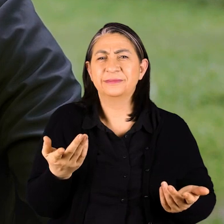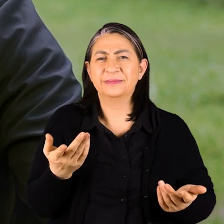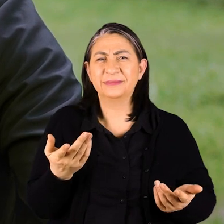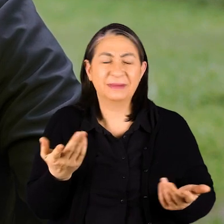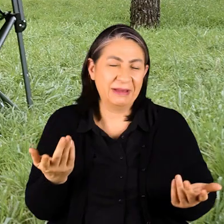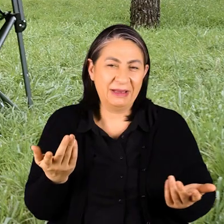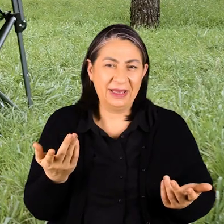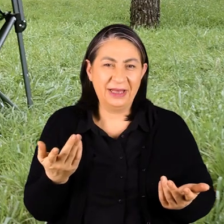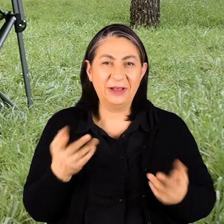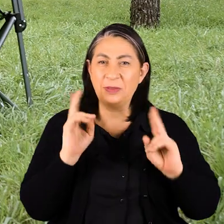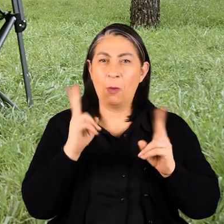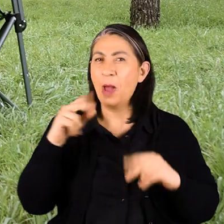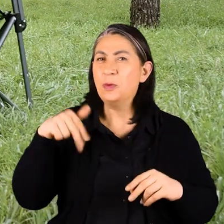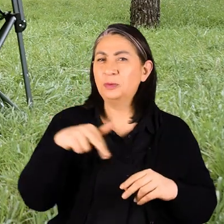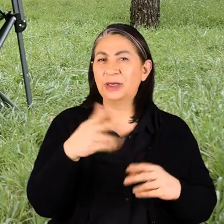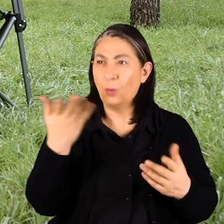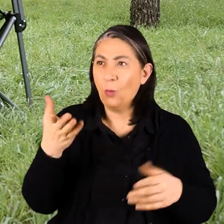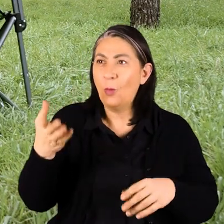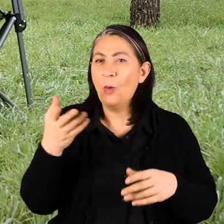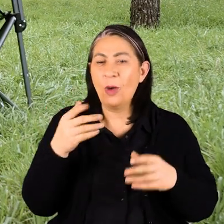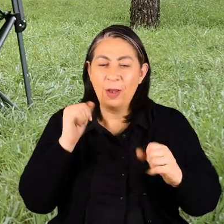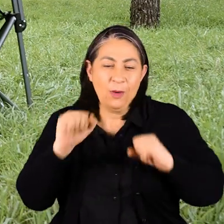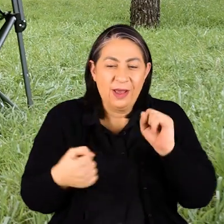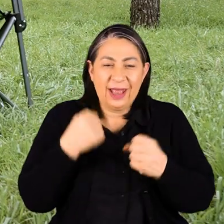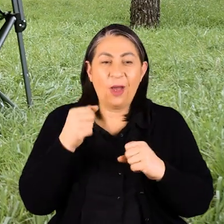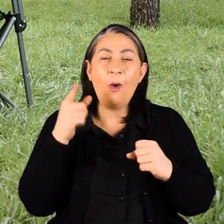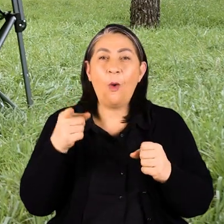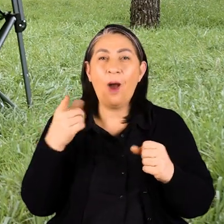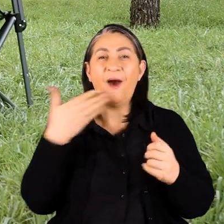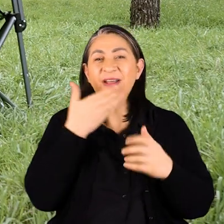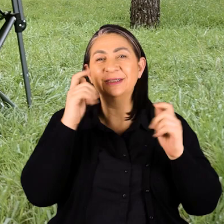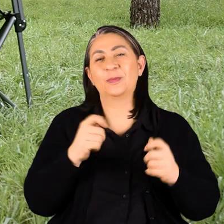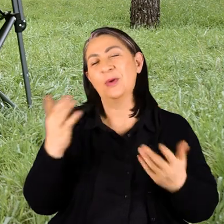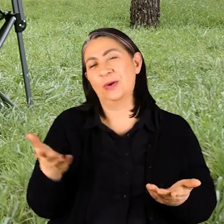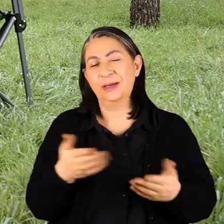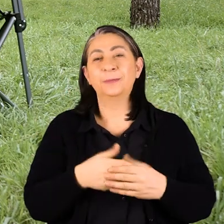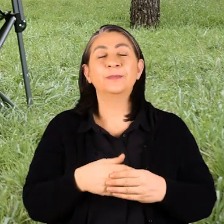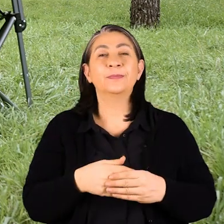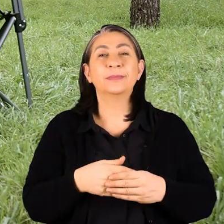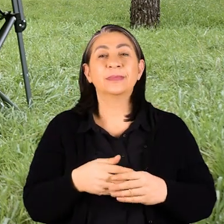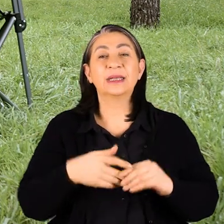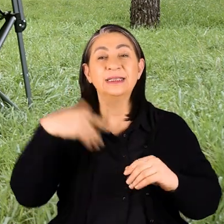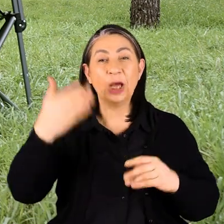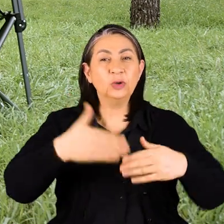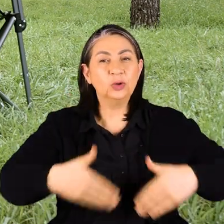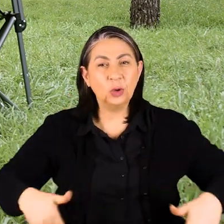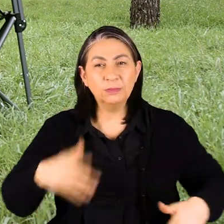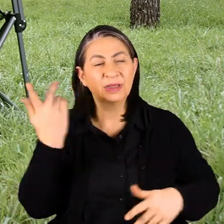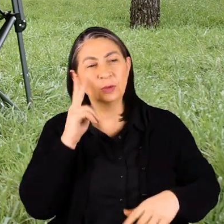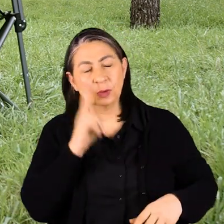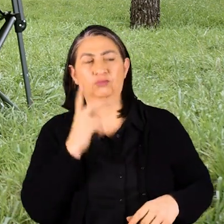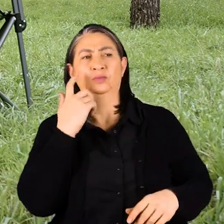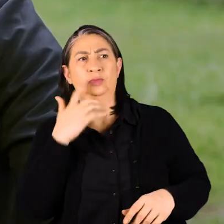Yani normal yürüyecek tabii çünkü o da mobilitesini o şekilde yapıyor yani İşte dışarıda şortla işte mesela birileri